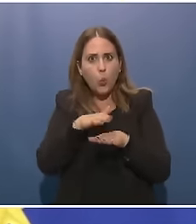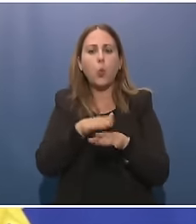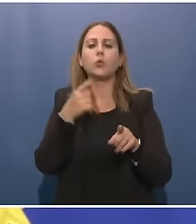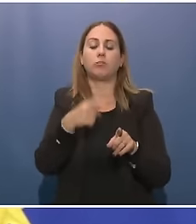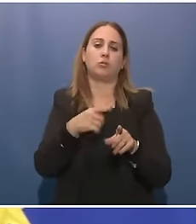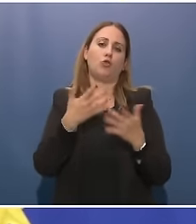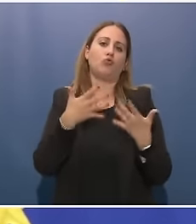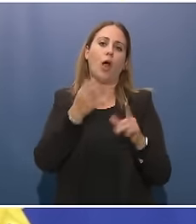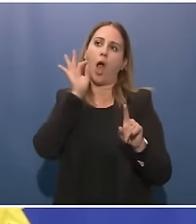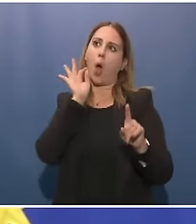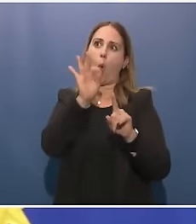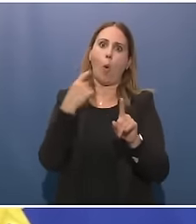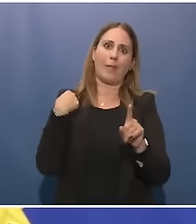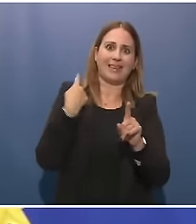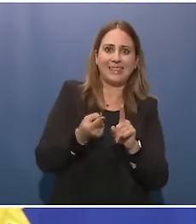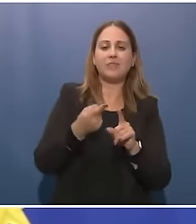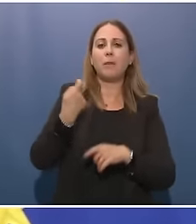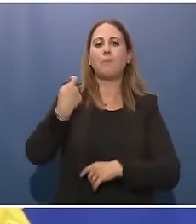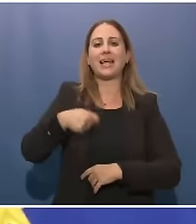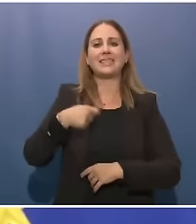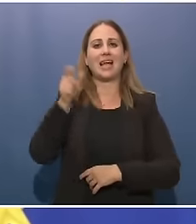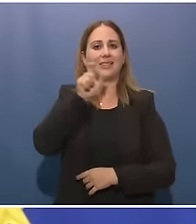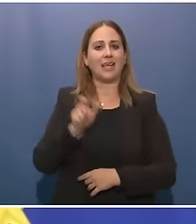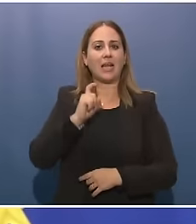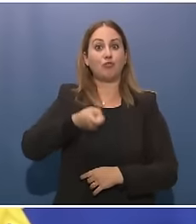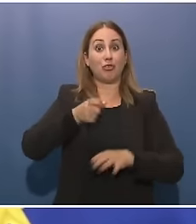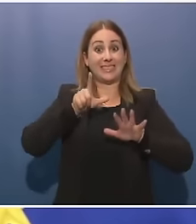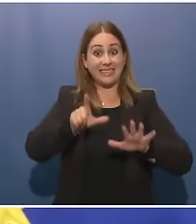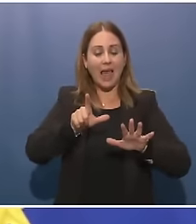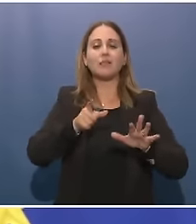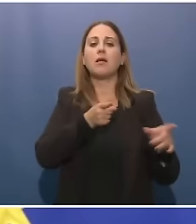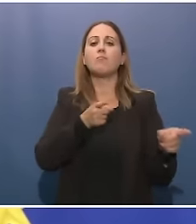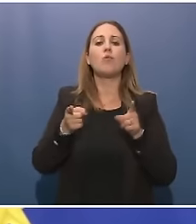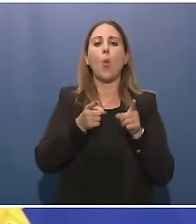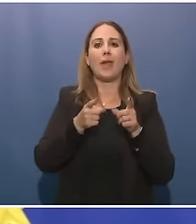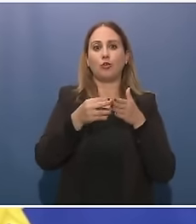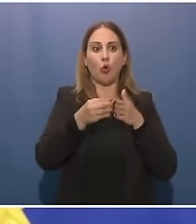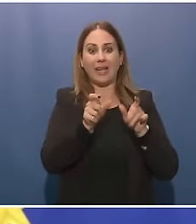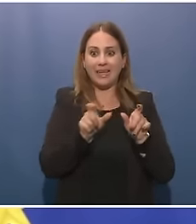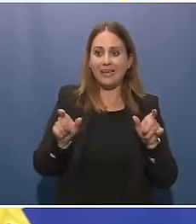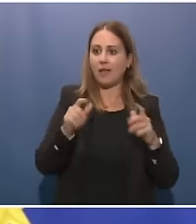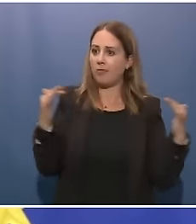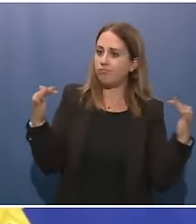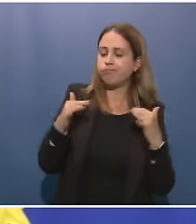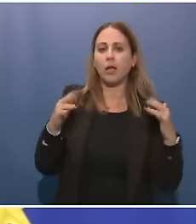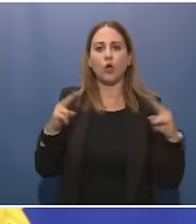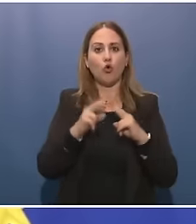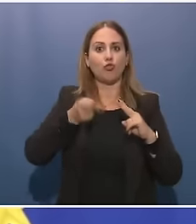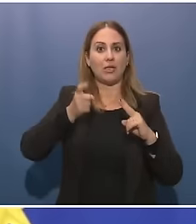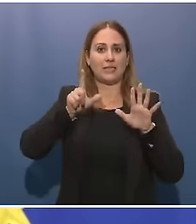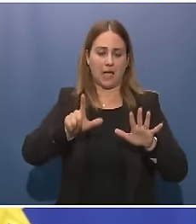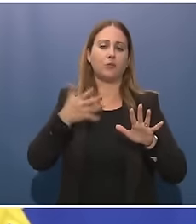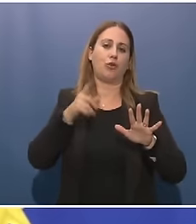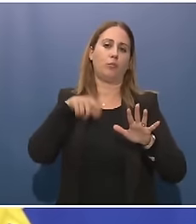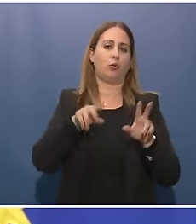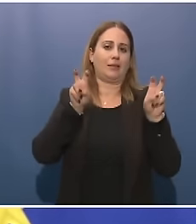risultati della presidenza italiana del G7 e del vertice dei leader del G7. Abbiamo ovviamente discusso di come rafforzare l